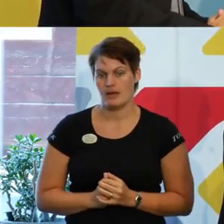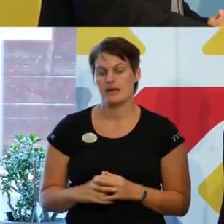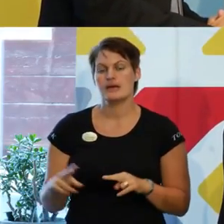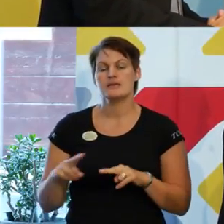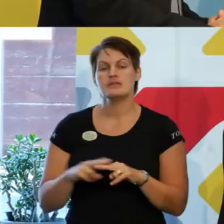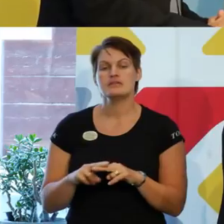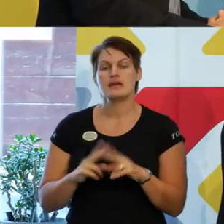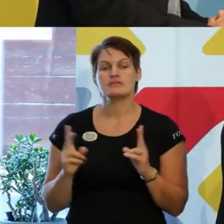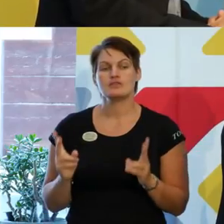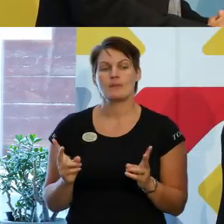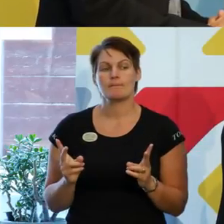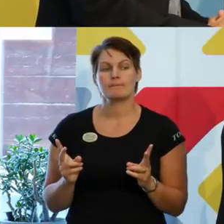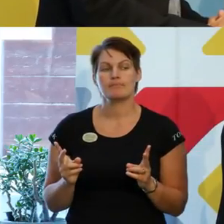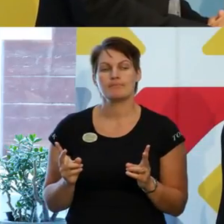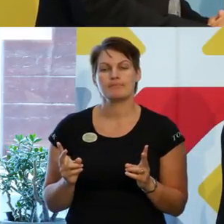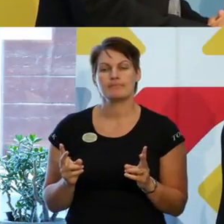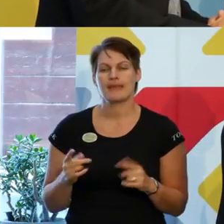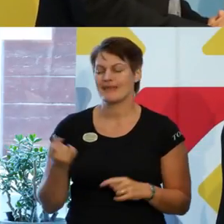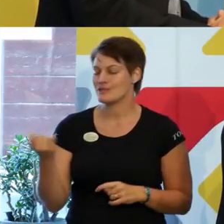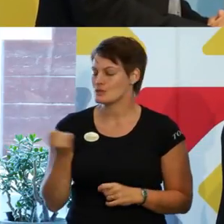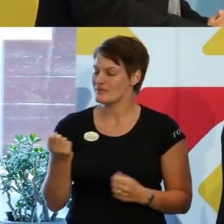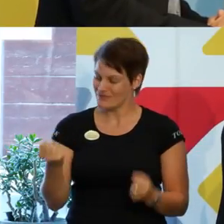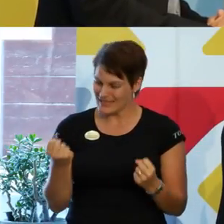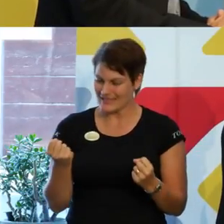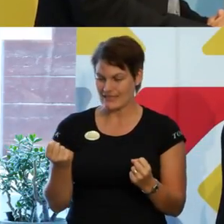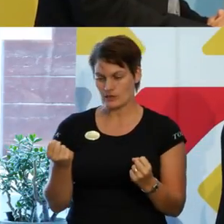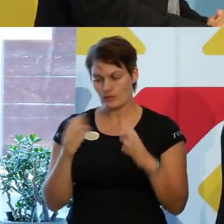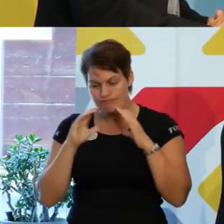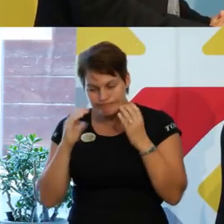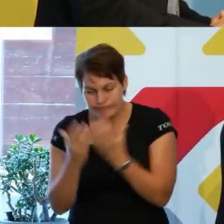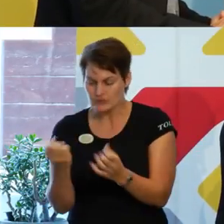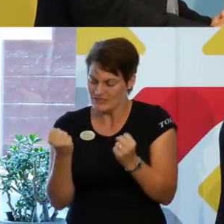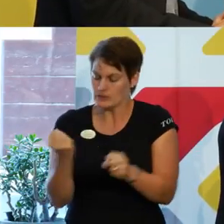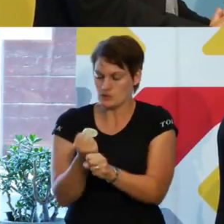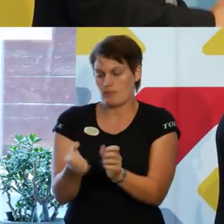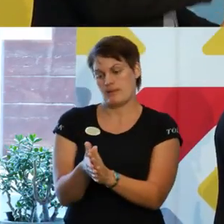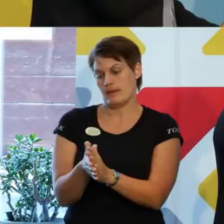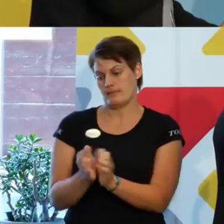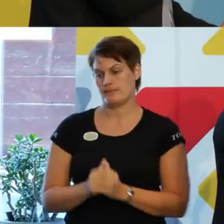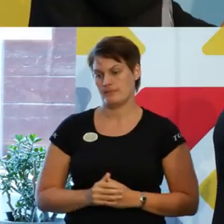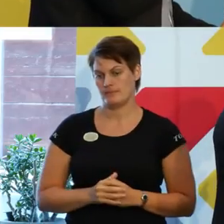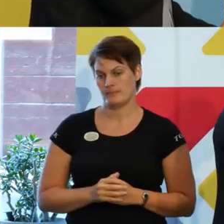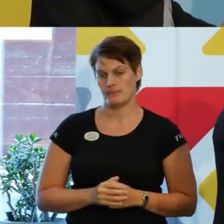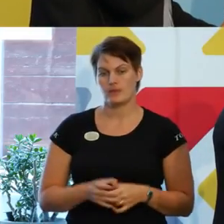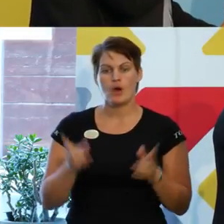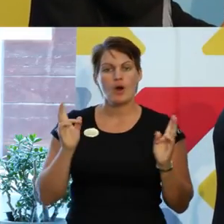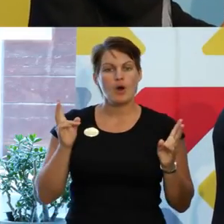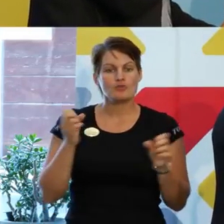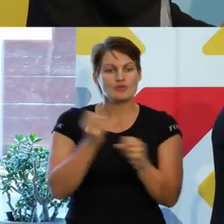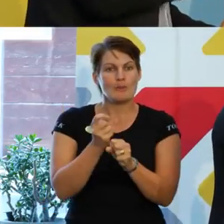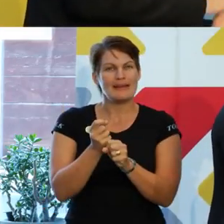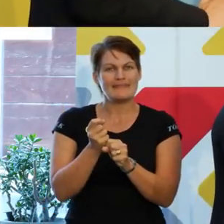som en... Det är någonting som är väldigt viktigt att värna om och att arbeta med. Och också tänka, alltså att jobba lite utanför